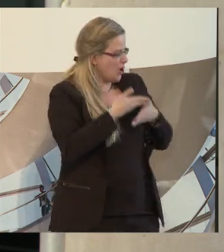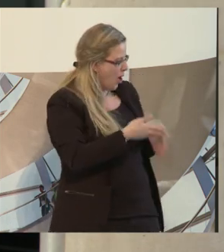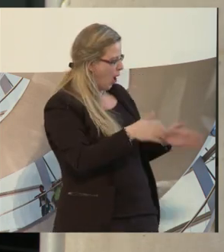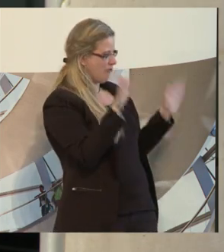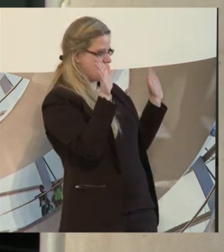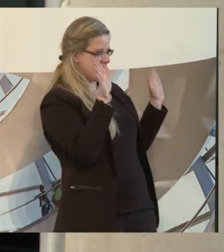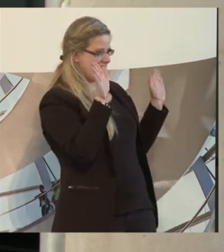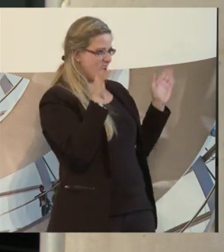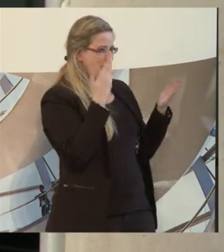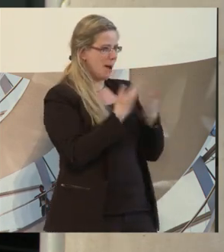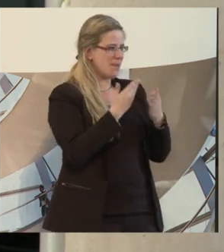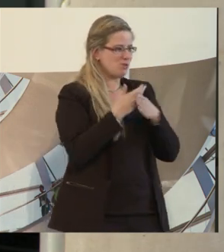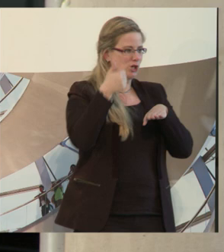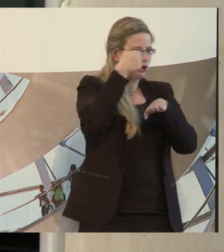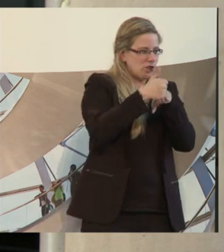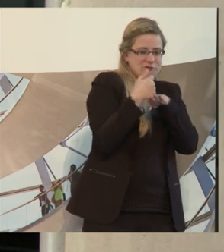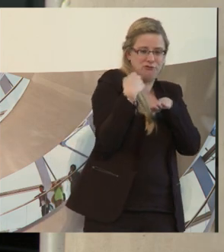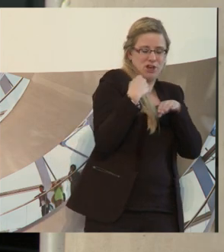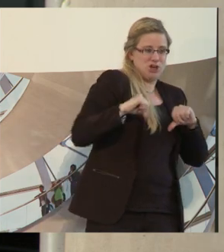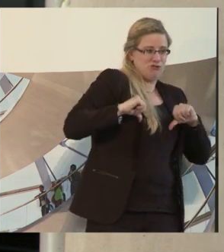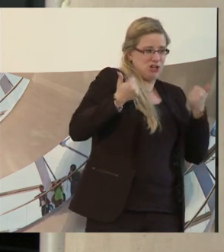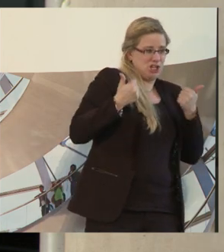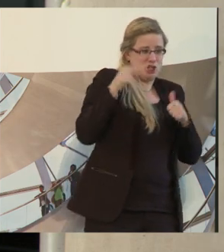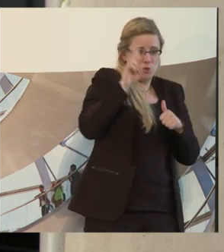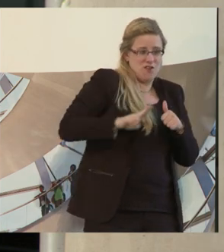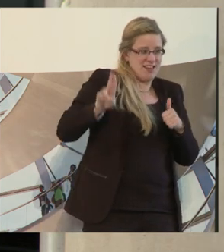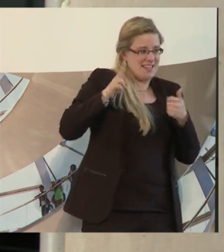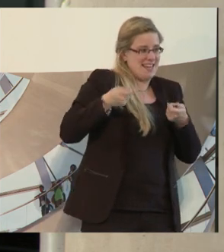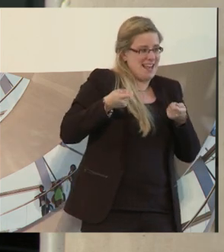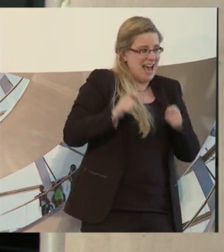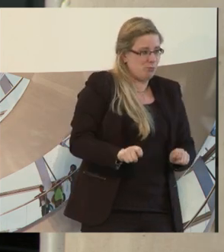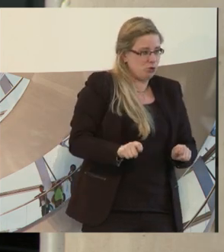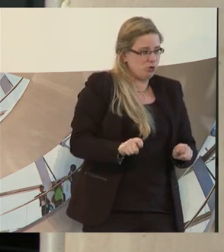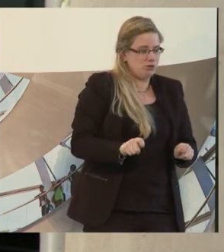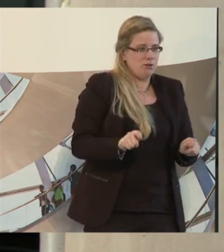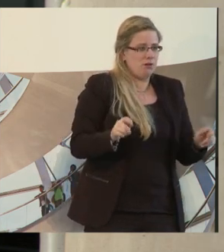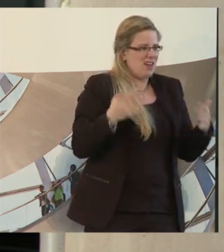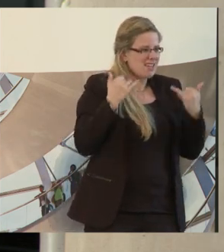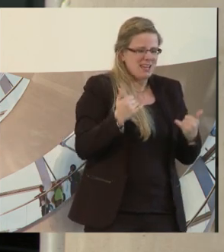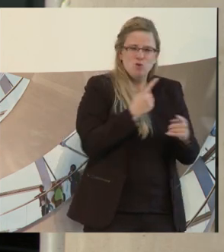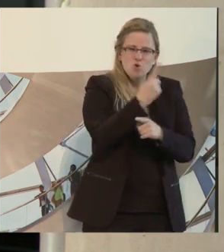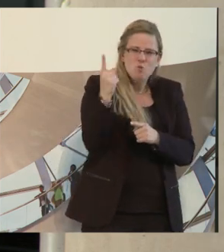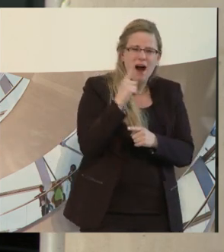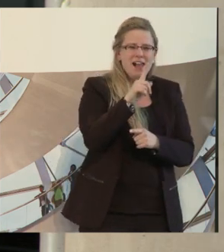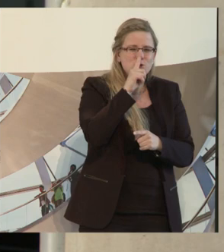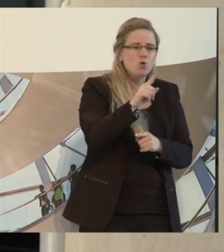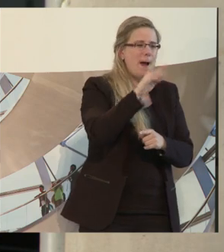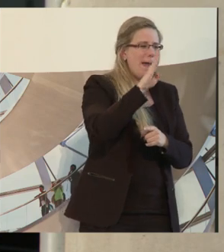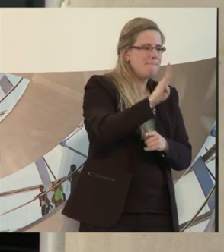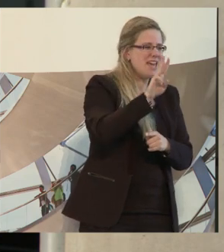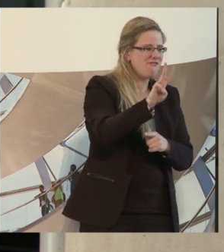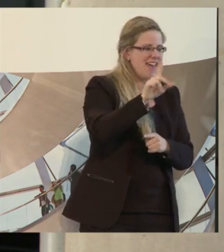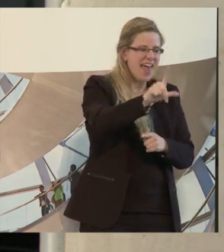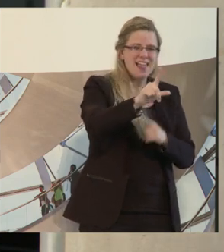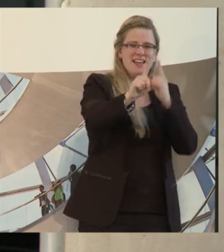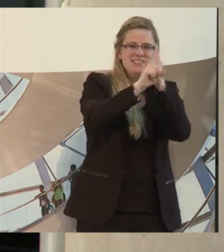von der Uni kommt und ich weiß nicht, ob es nur um mir so geht, aber mittlerweile, wir treffen ja alle nur noch auf BWLer und die studieren alle